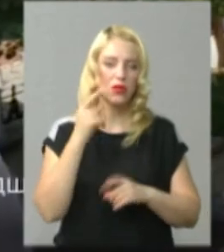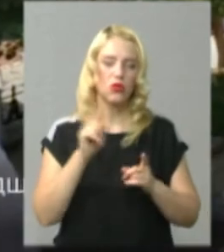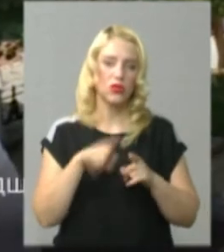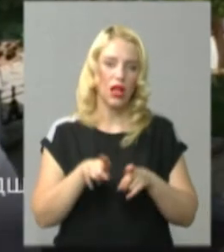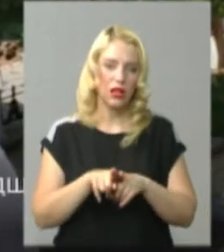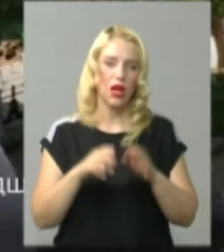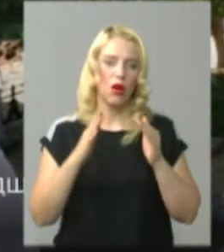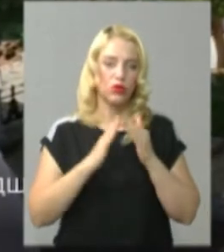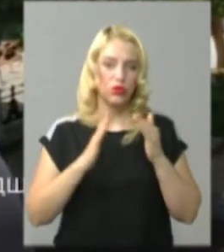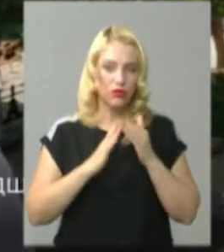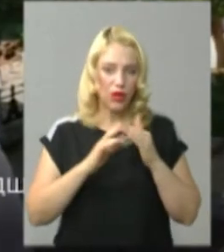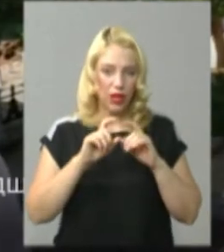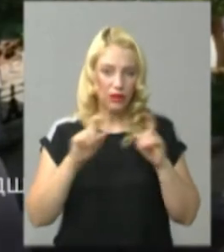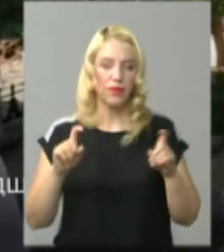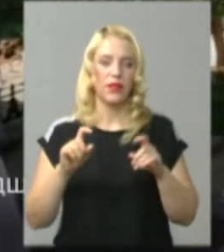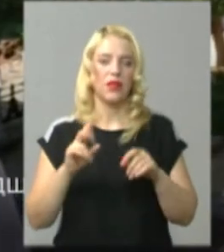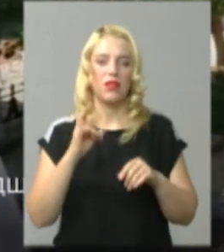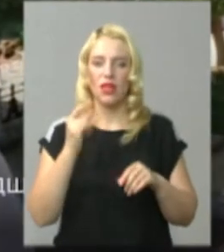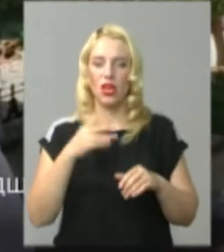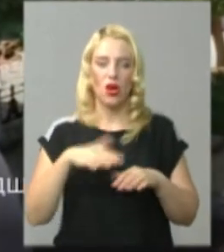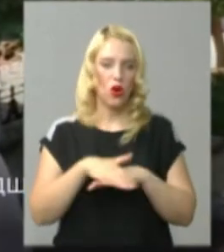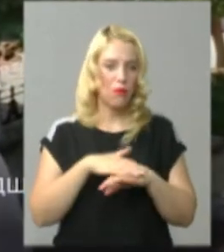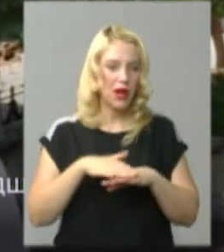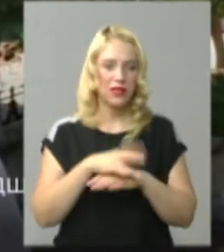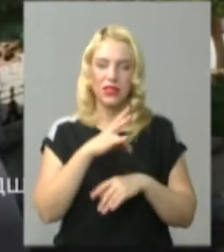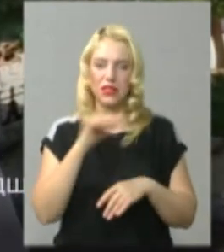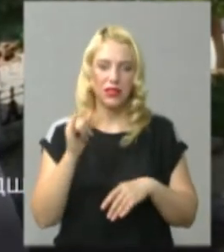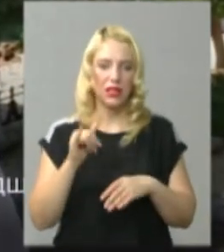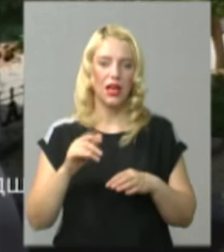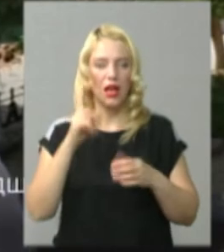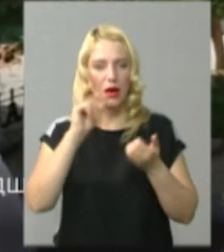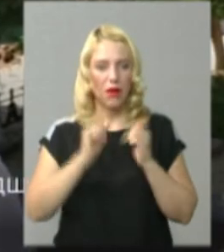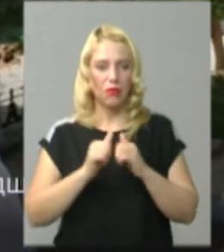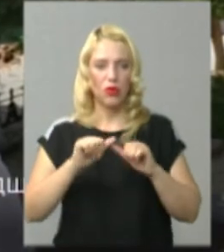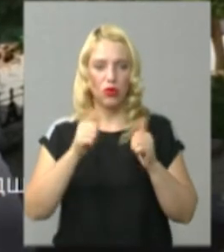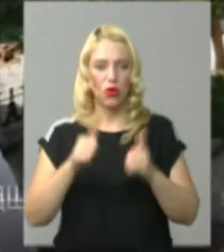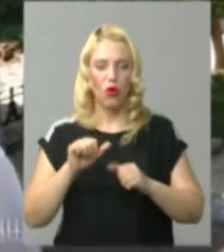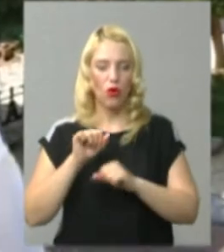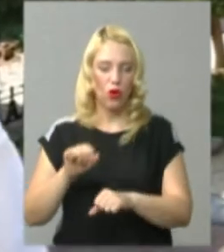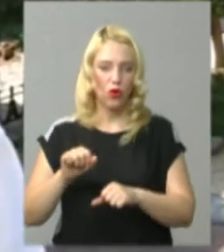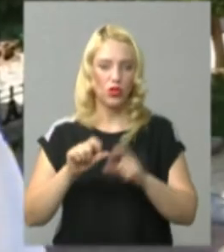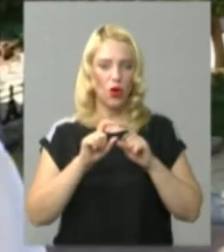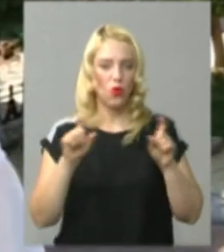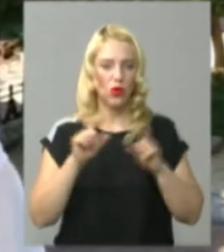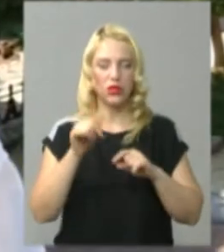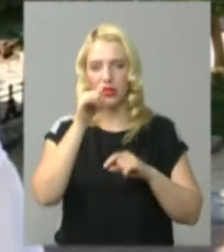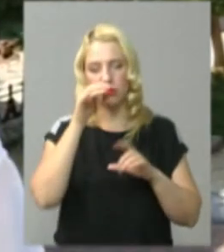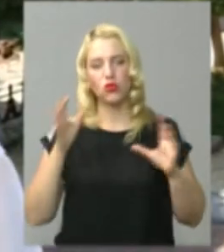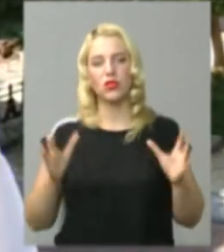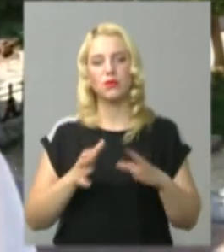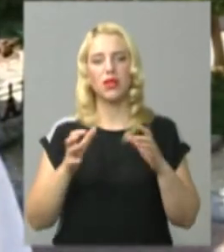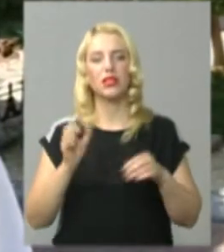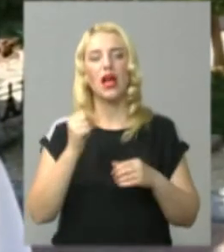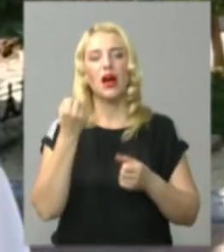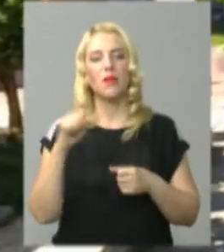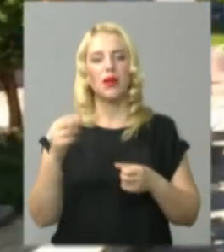будівлі ні громадськість, ні пам'яткоохоронні органи не можуть зберегти, а